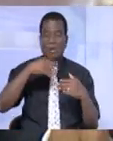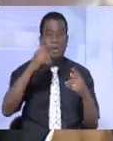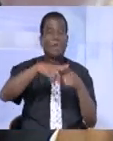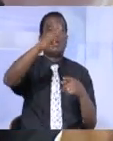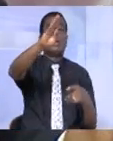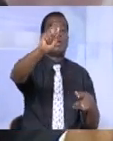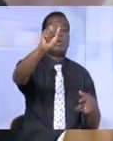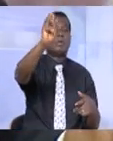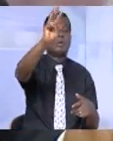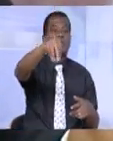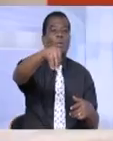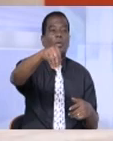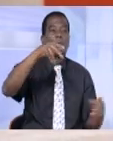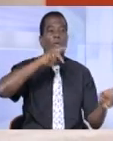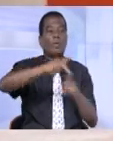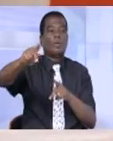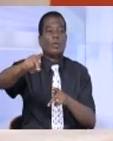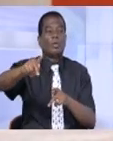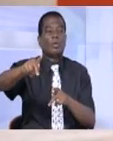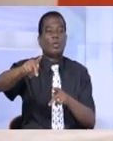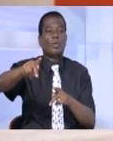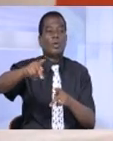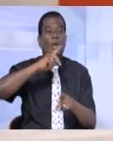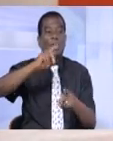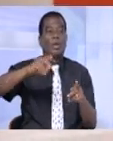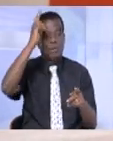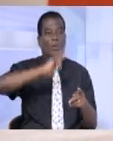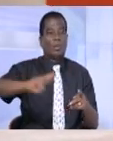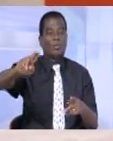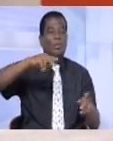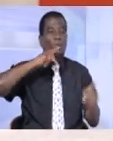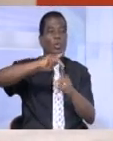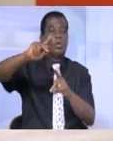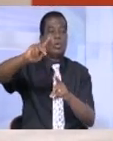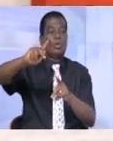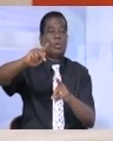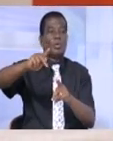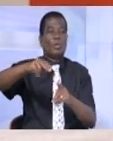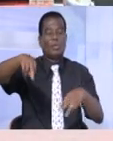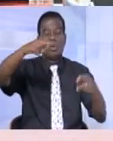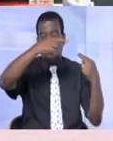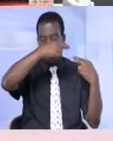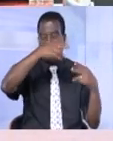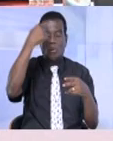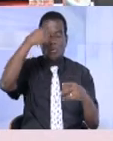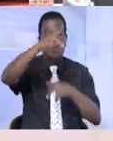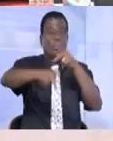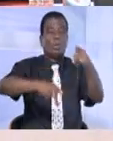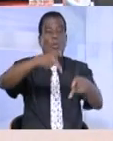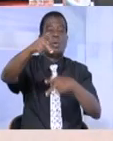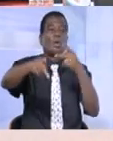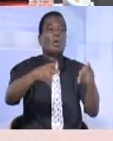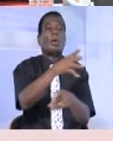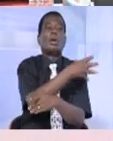Bassam, victime d'une agression barbare, est un hommage aux victimes, un réconfort pour les populations